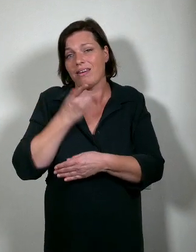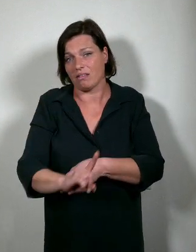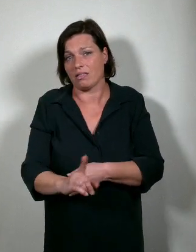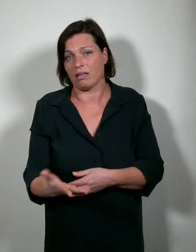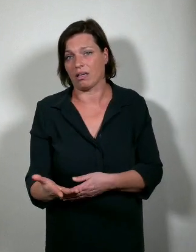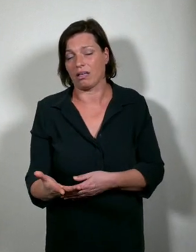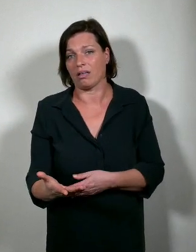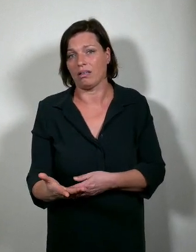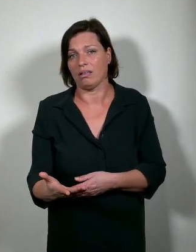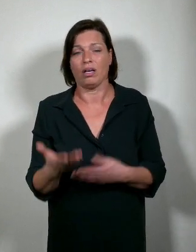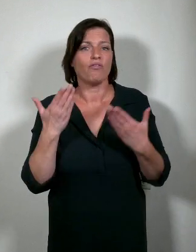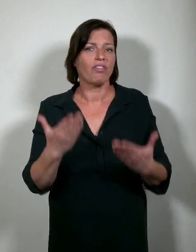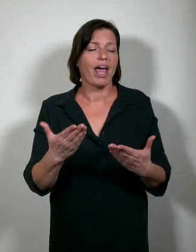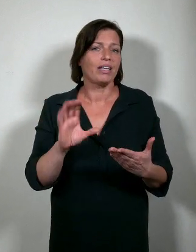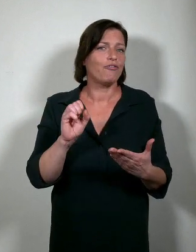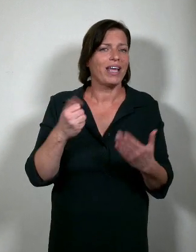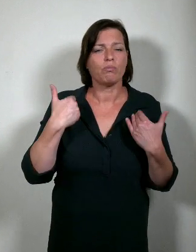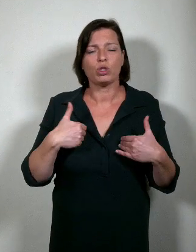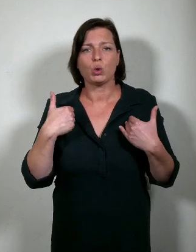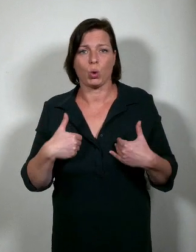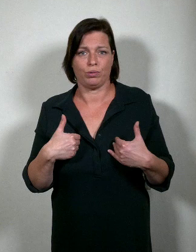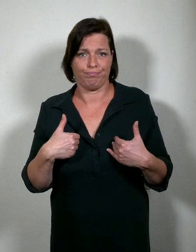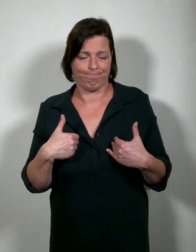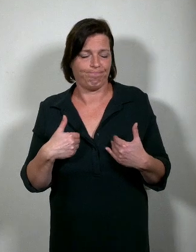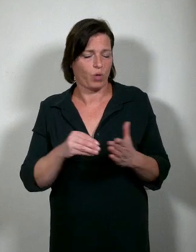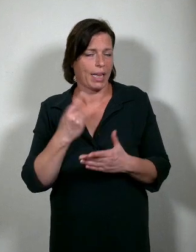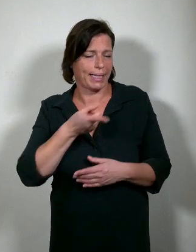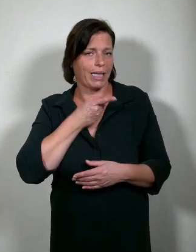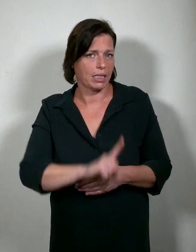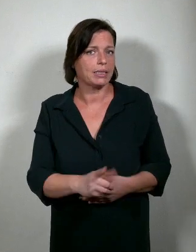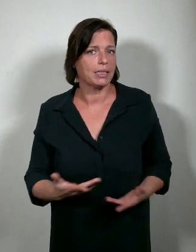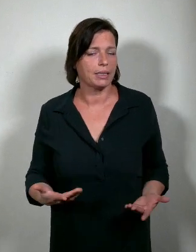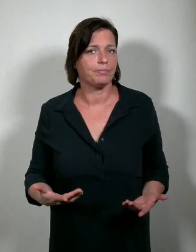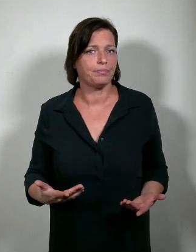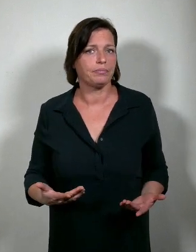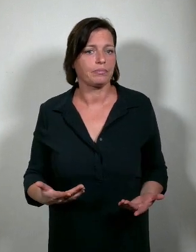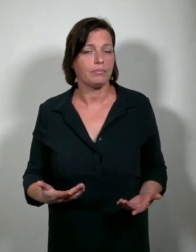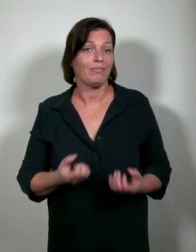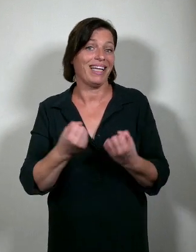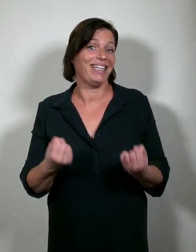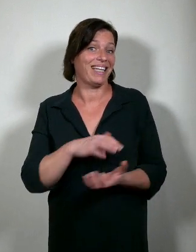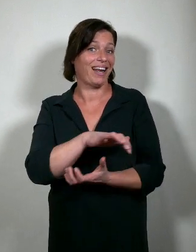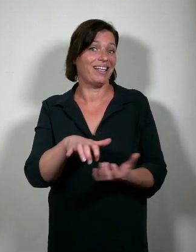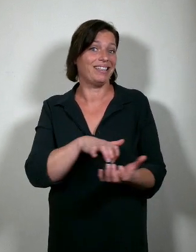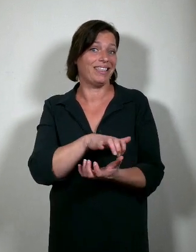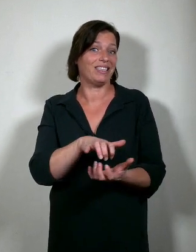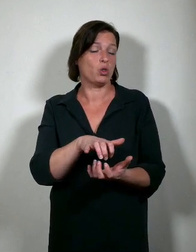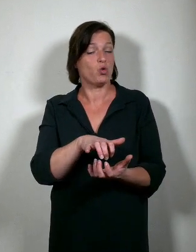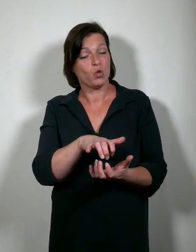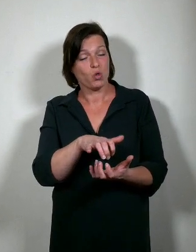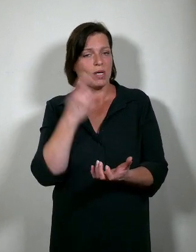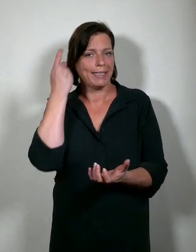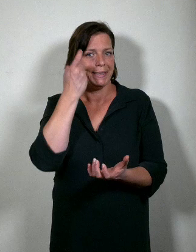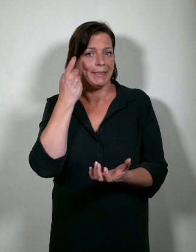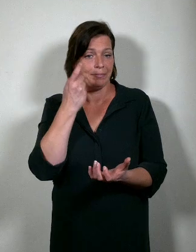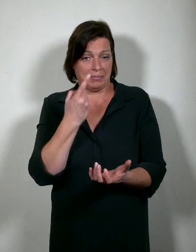ook vandaag zijn er heel wat mensen die het lastig hebben. De energiecrisis baart zorgen om maar iets te